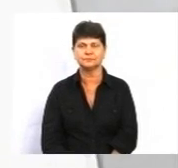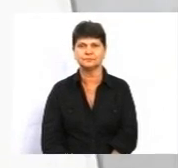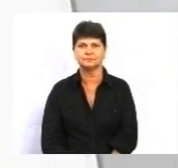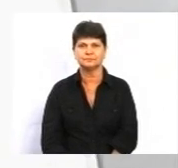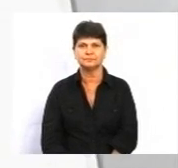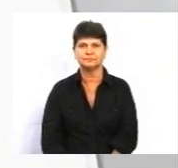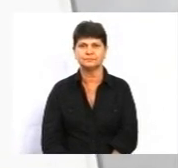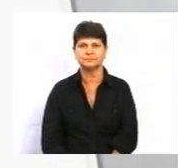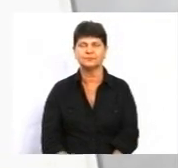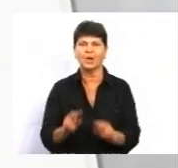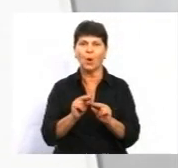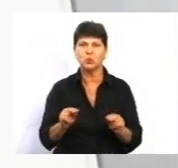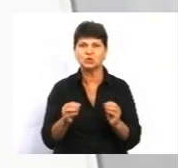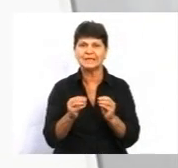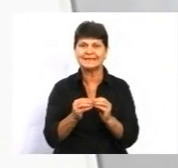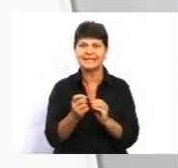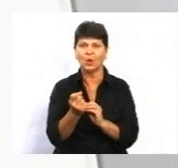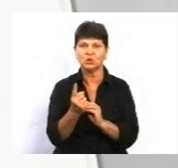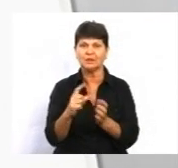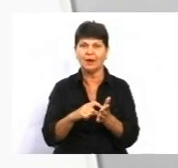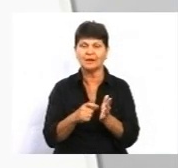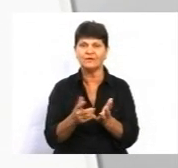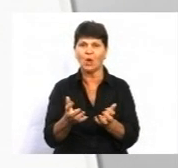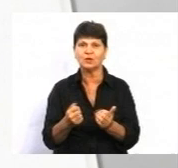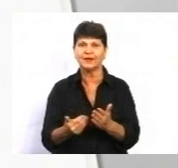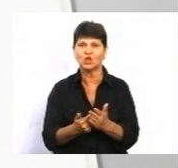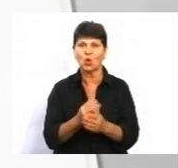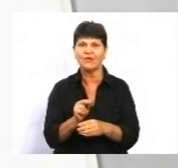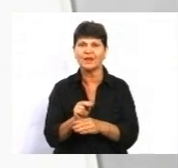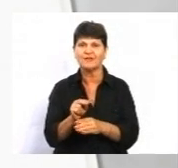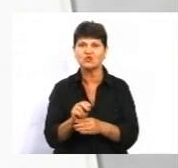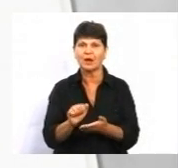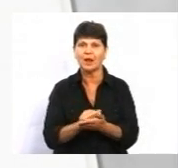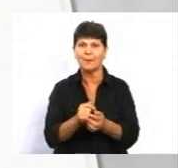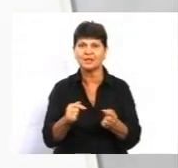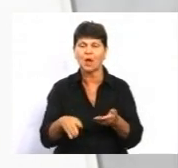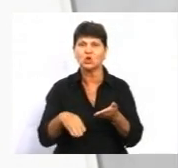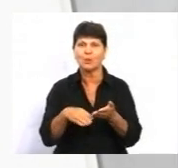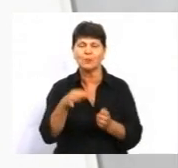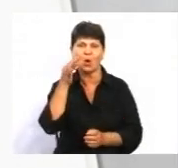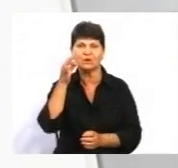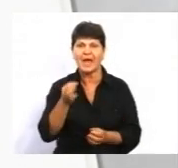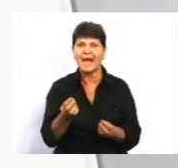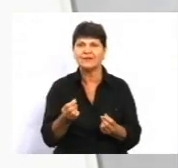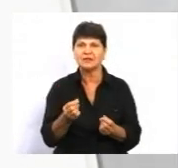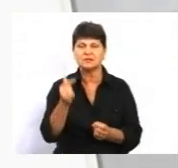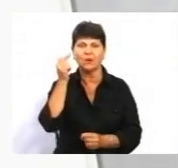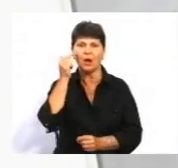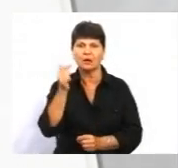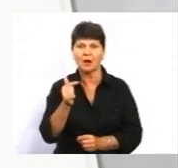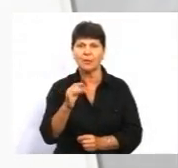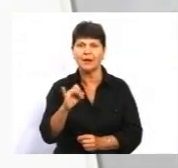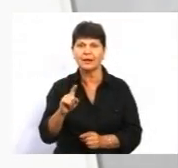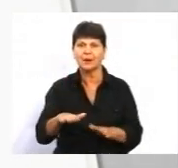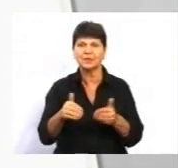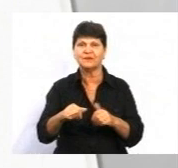Учні 10 та 11 класів отримують нові навчальні матеріали, що допоможуть їм освоїти фінансову грамотність. Їх презентували